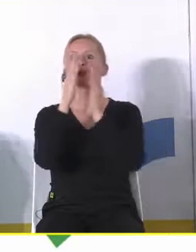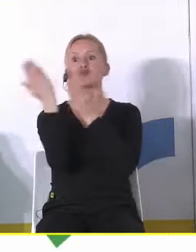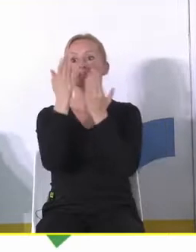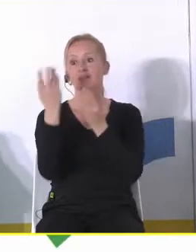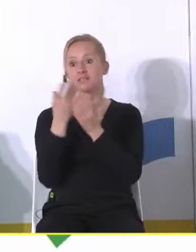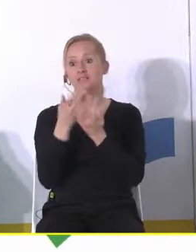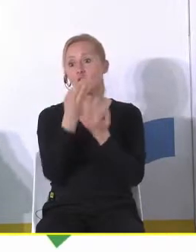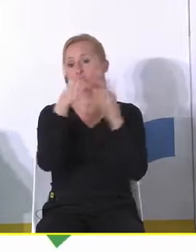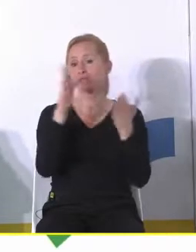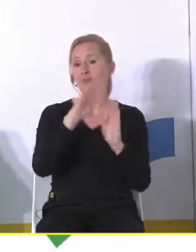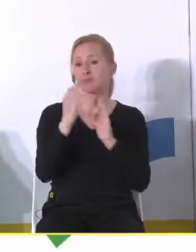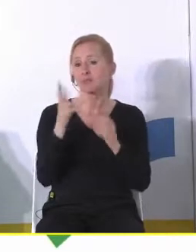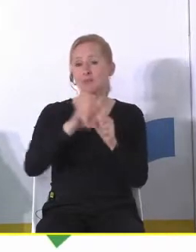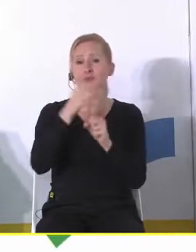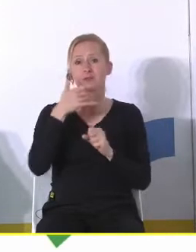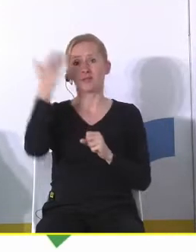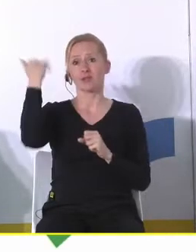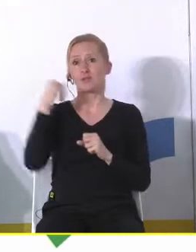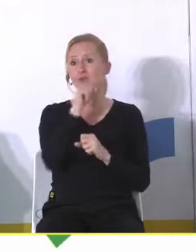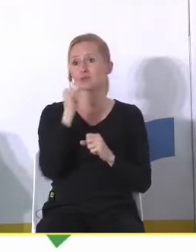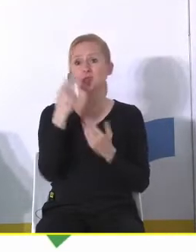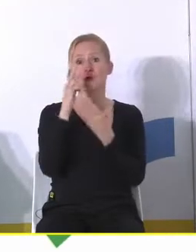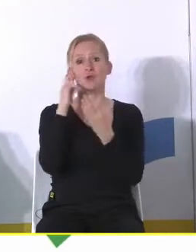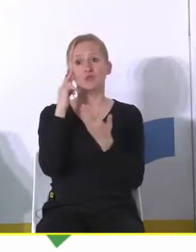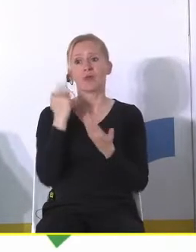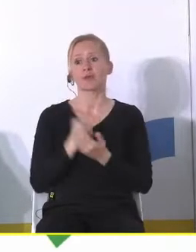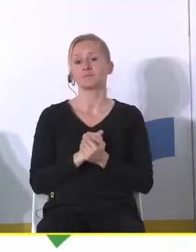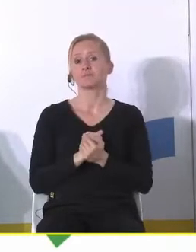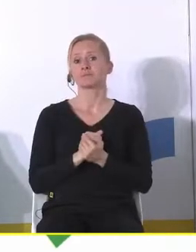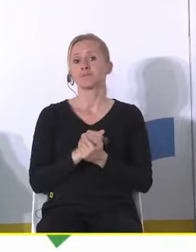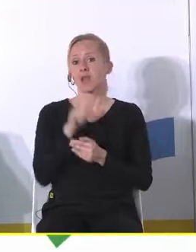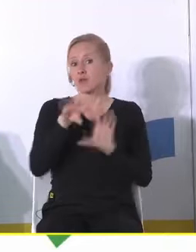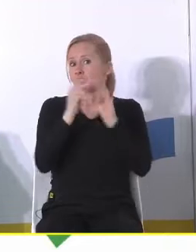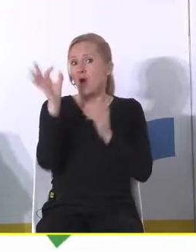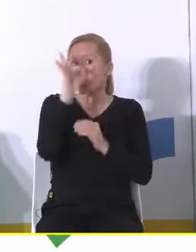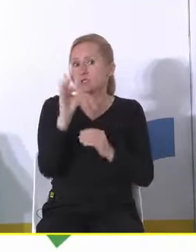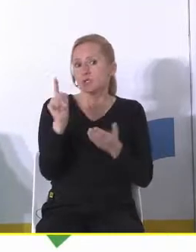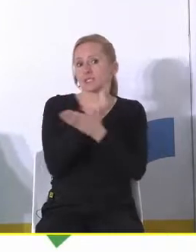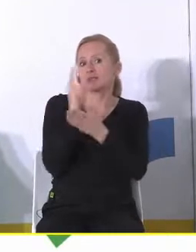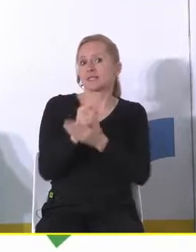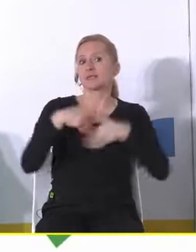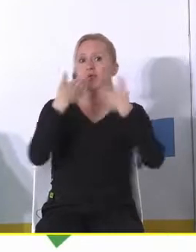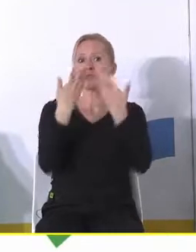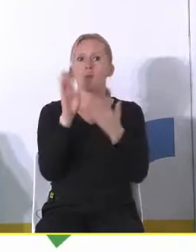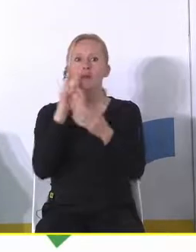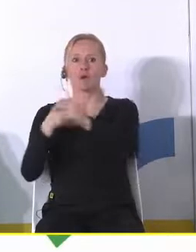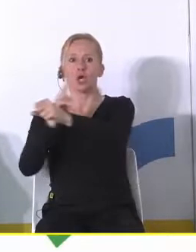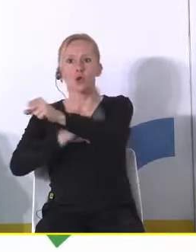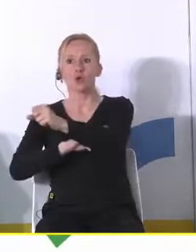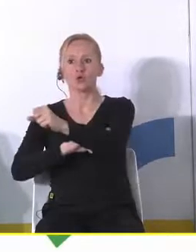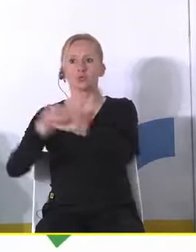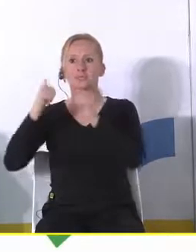metodami którymi dotychczas w ogóle ich nawet nie rozumiały tak i to się okazało sukcesem to samo urząd stanu